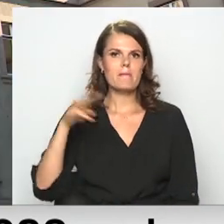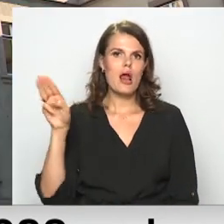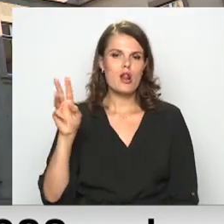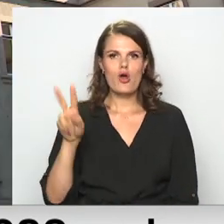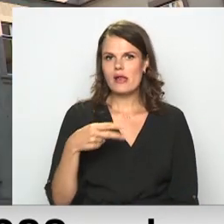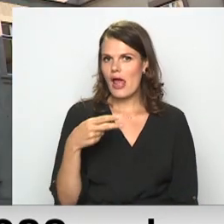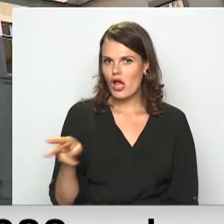Mārtiņš Abots, Latvijas televīzija.